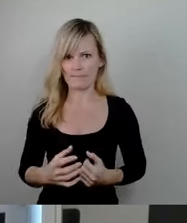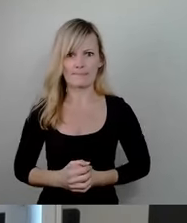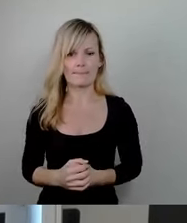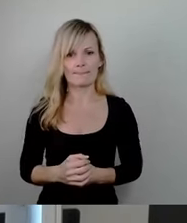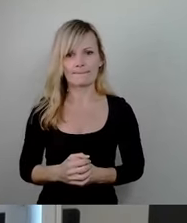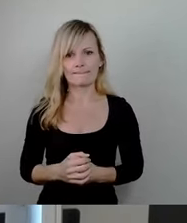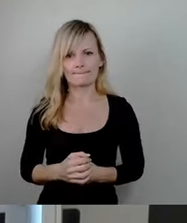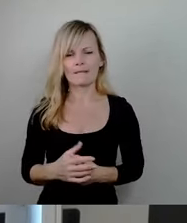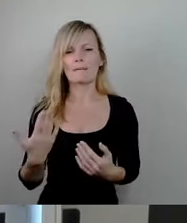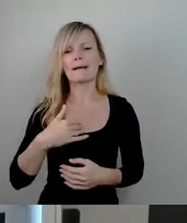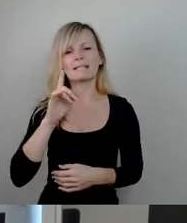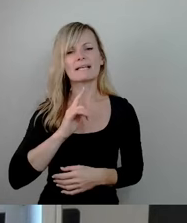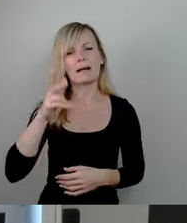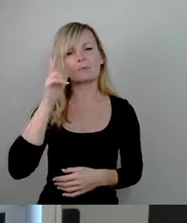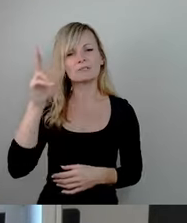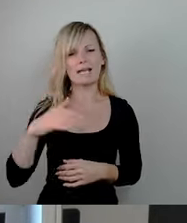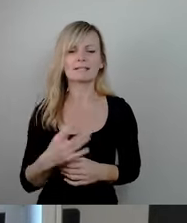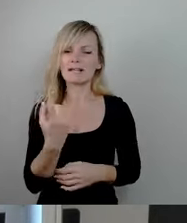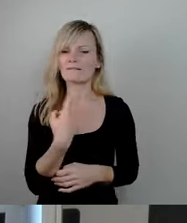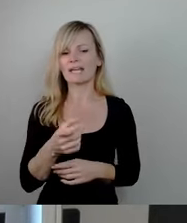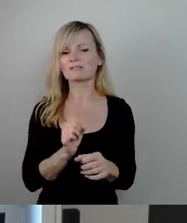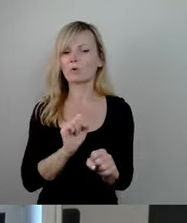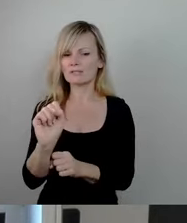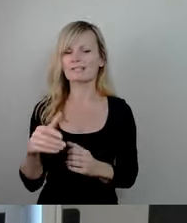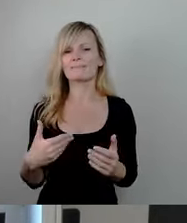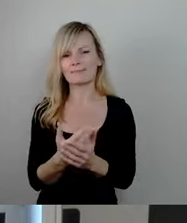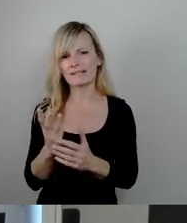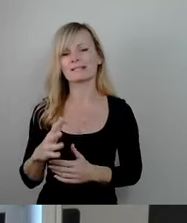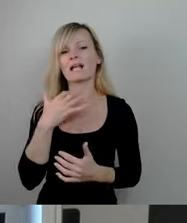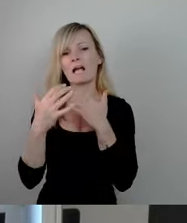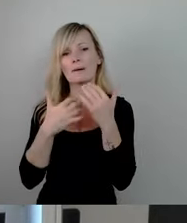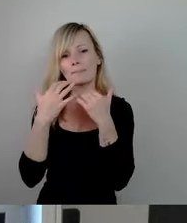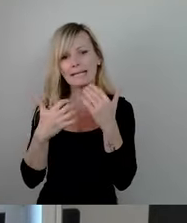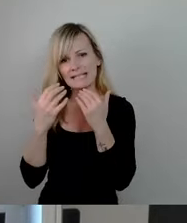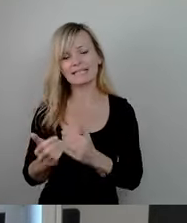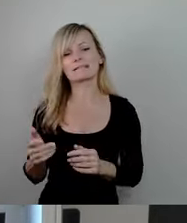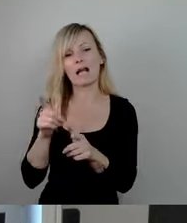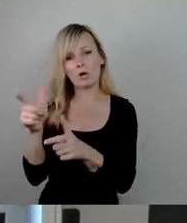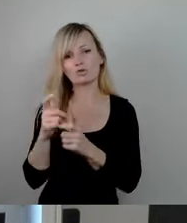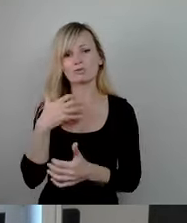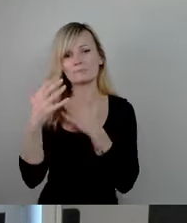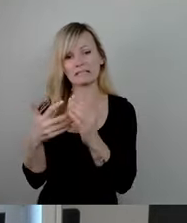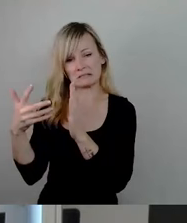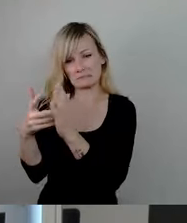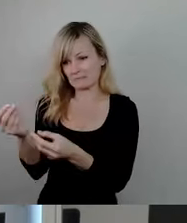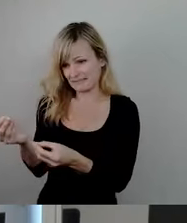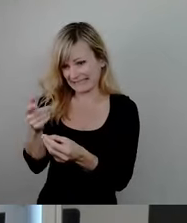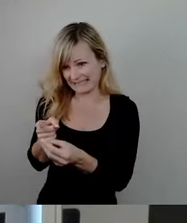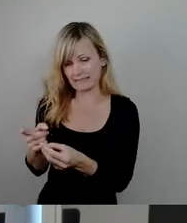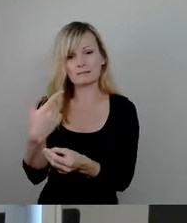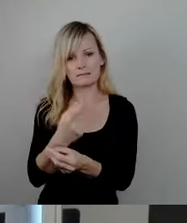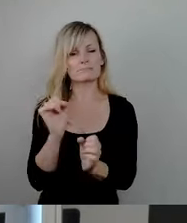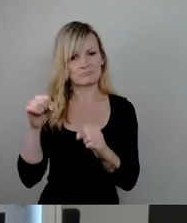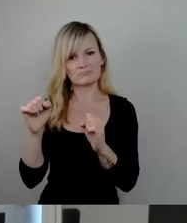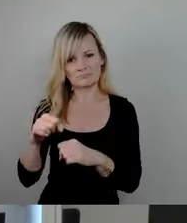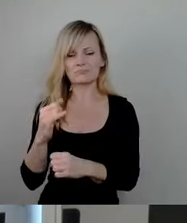Meine Damen und Herren, wir werden trotzdem dem federführenden Ausschussbericht in Punkt 1 und 2 hier zustimmen. Es ist